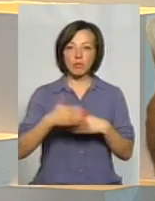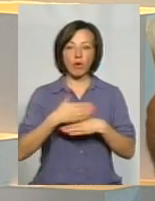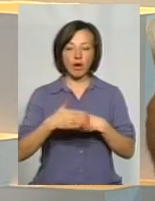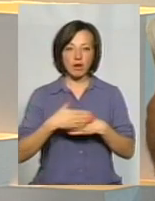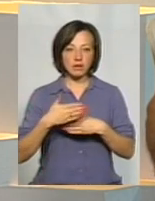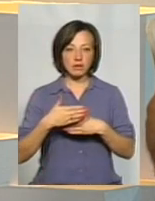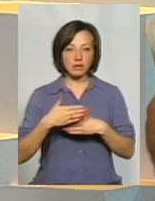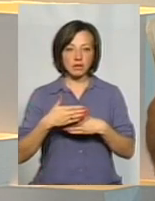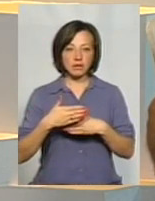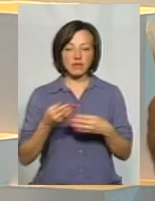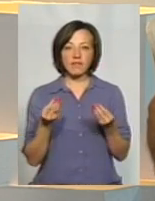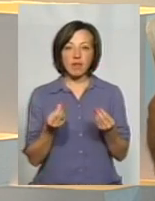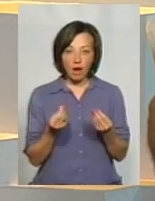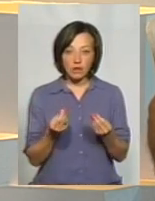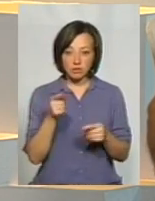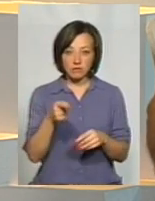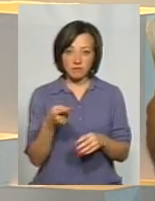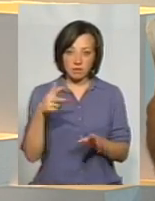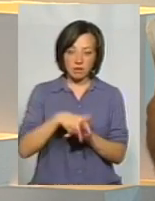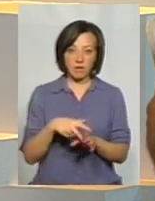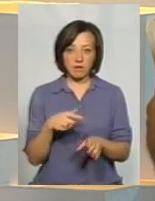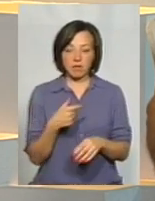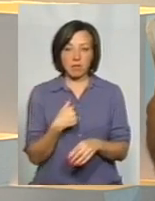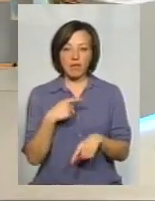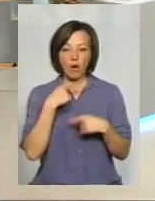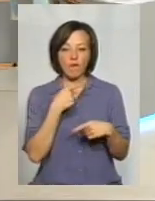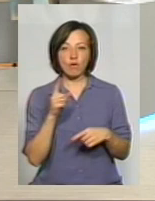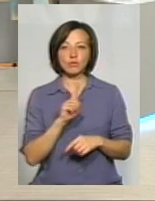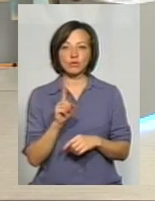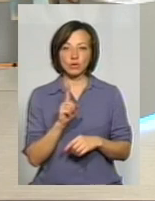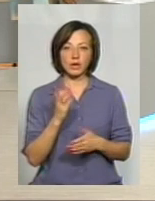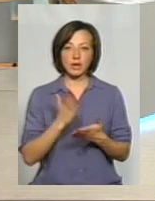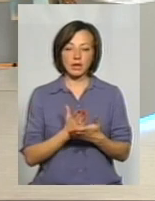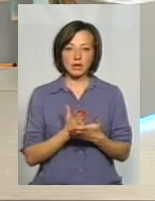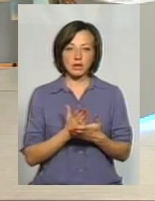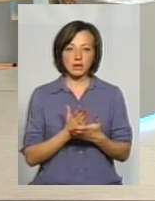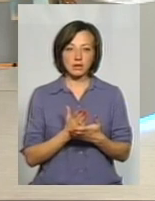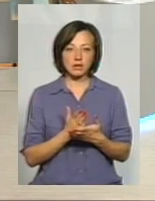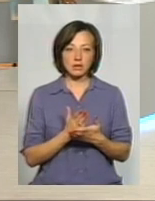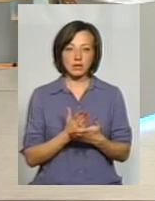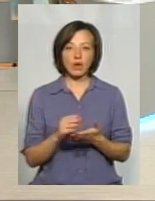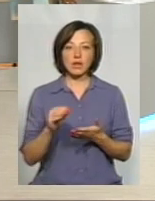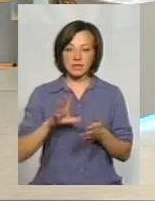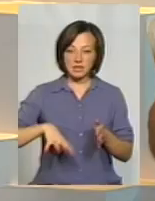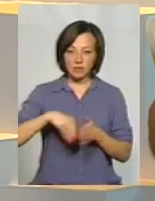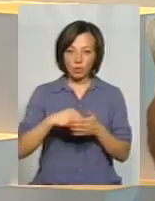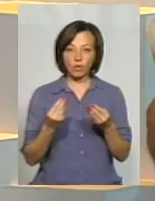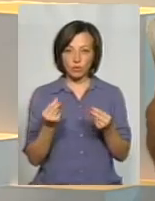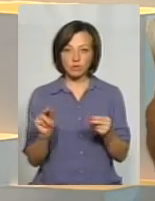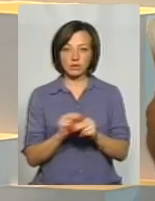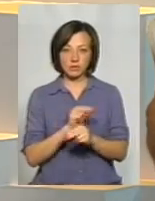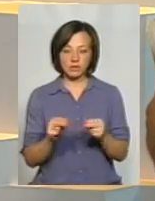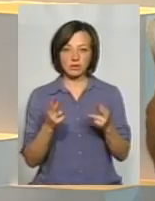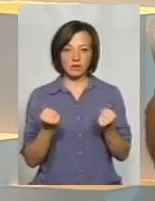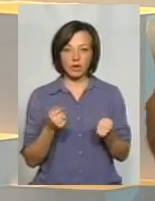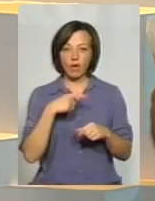фінансово. Сьогодні ми не говоримо про те, що є... Фінансово через те, що за сві кошти. За сві кошти, так. Ми